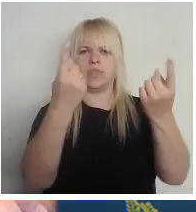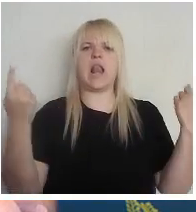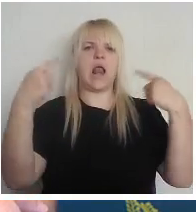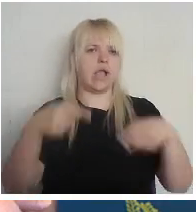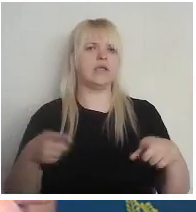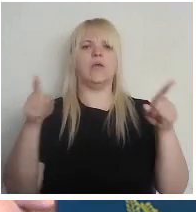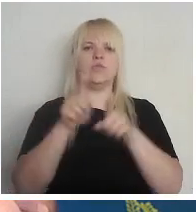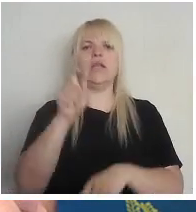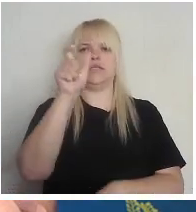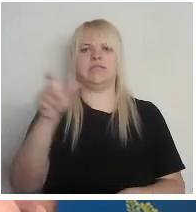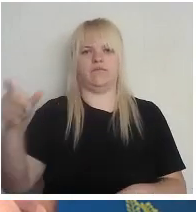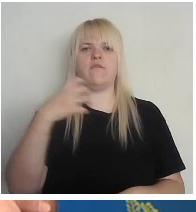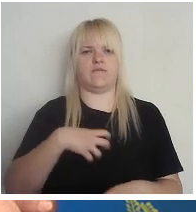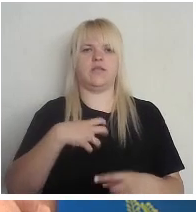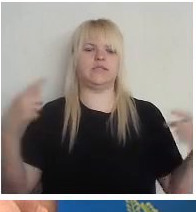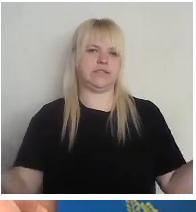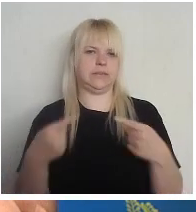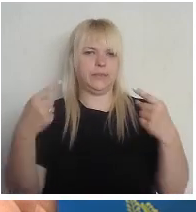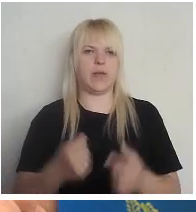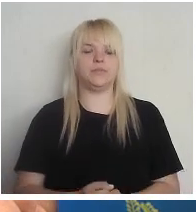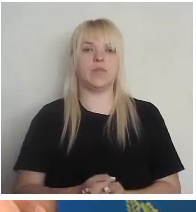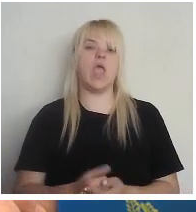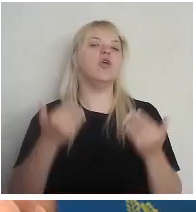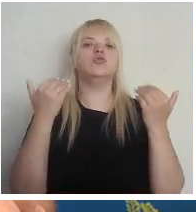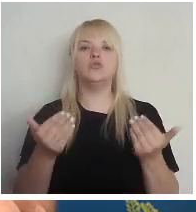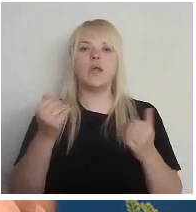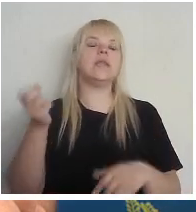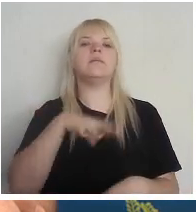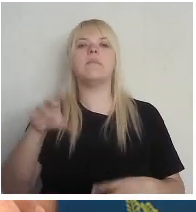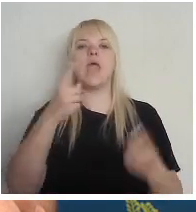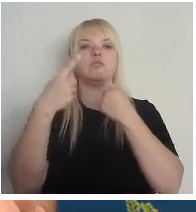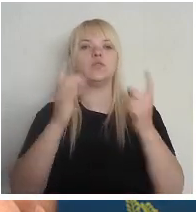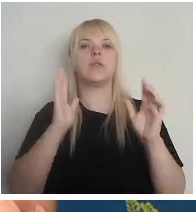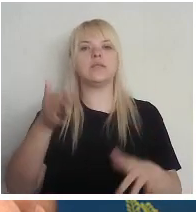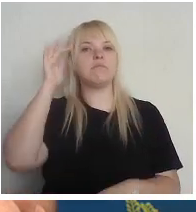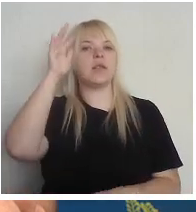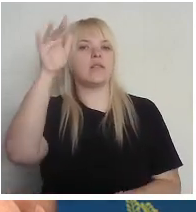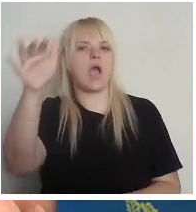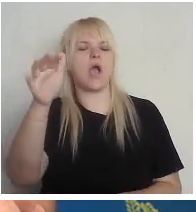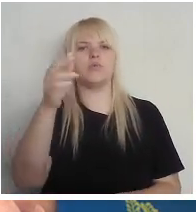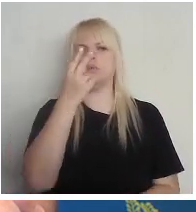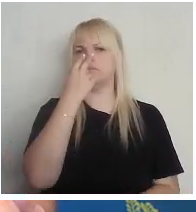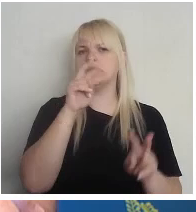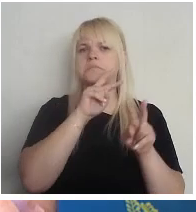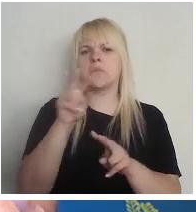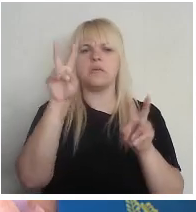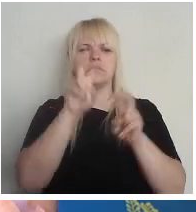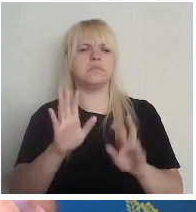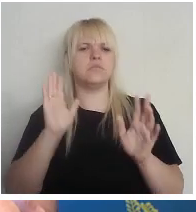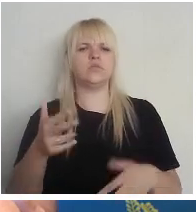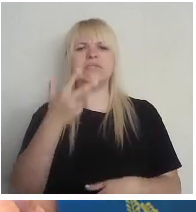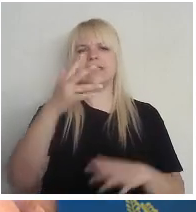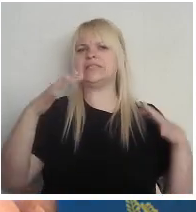cilvēku vajadzībām. Tātad, šodien mēs runāsim par nākotni. Mēs apskatīsim trīs lielākas